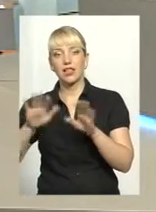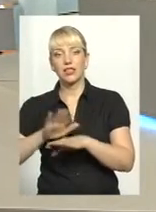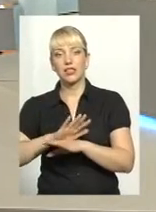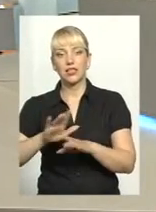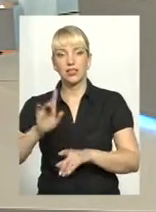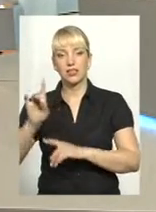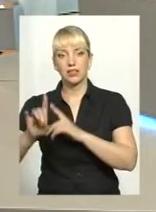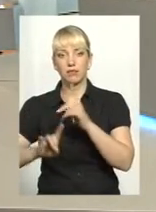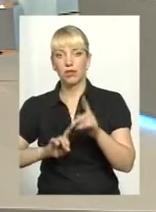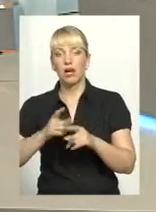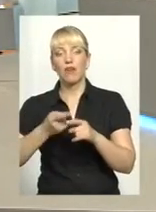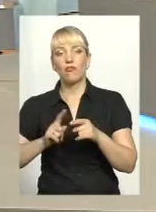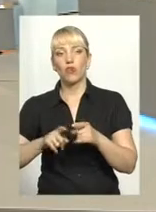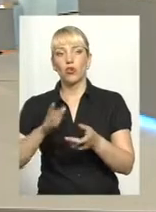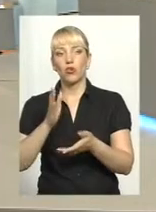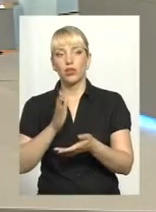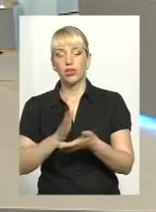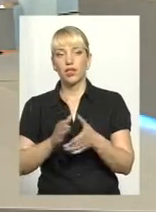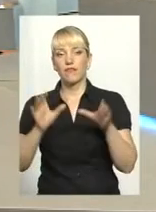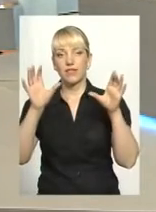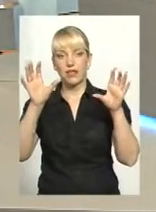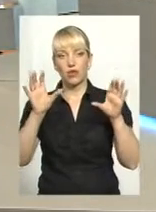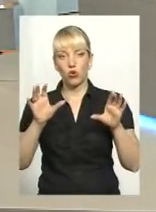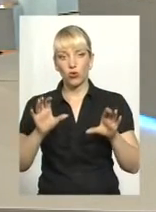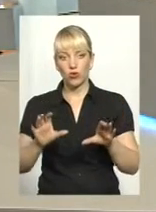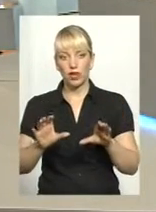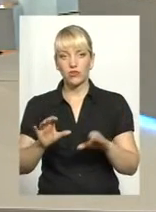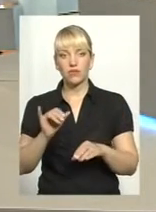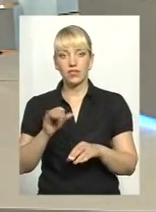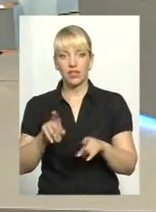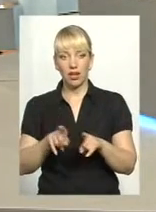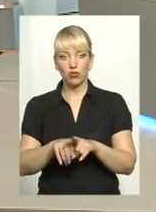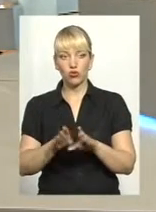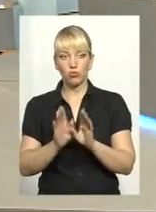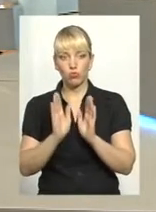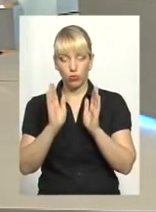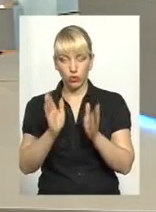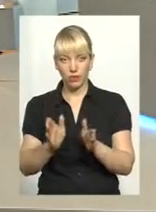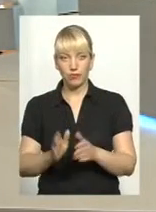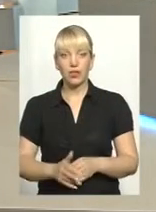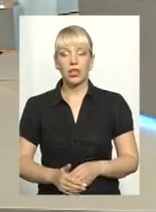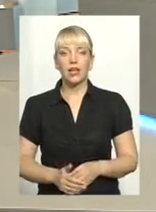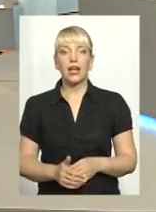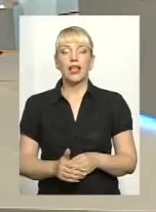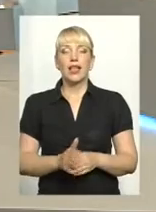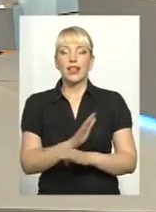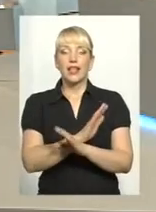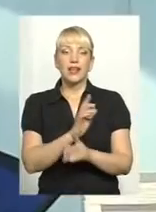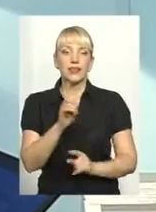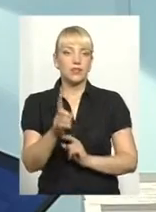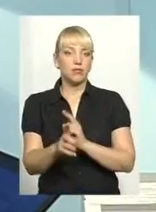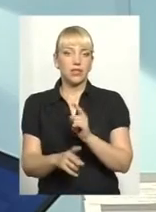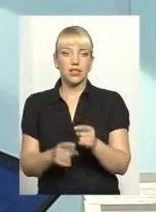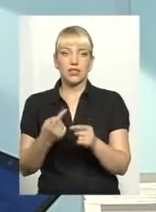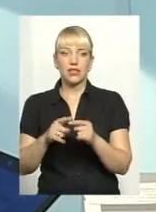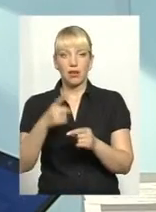є в чинному законодавстві і буде також. Також, залишилось незмінним, це повідомлення про